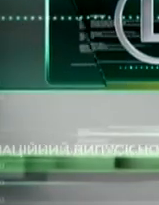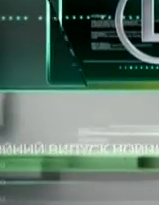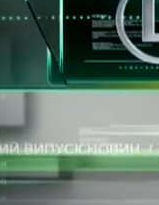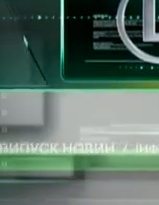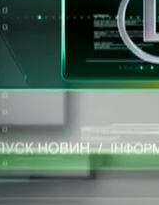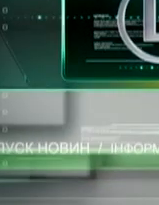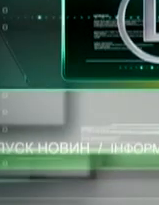Дякую перегляд!